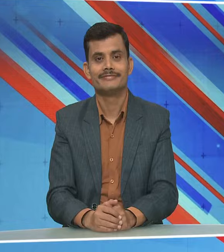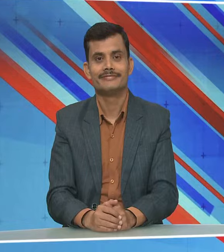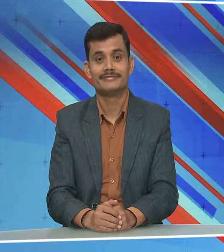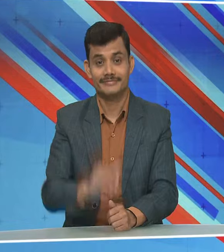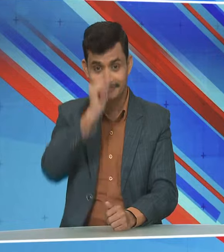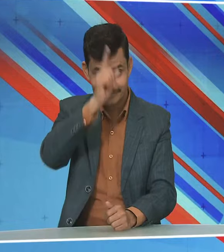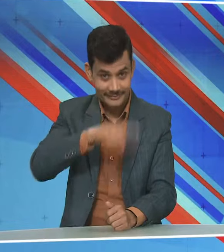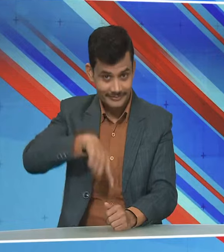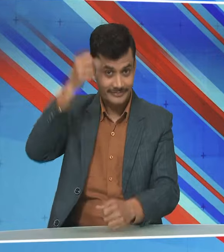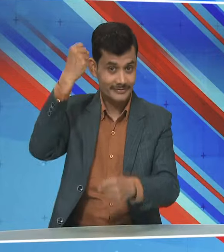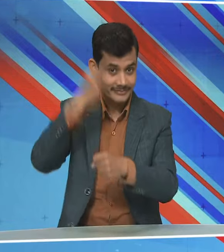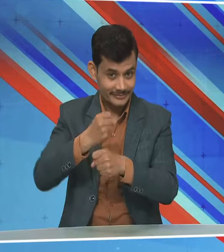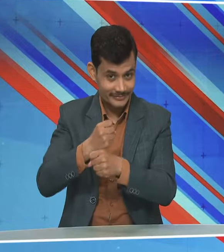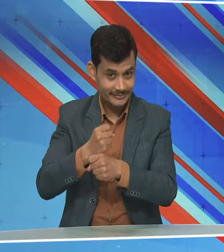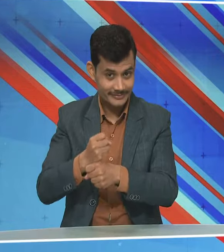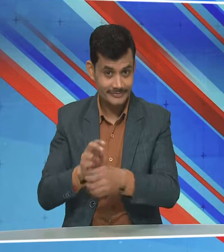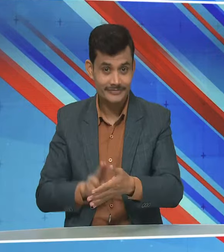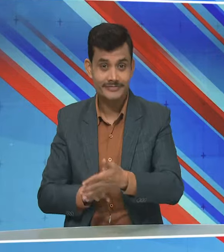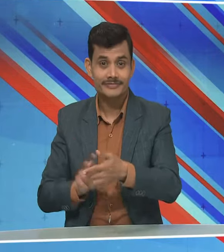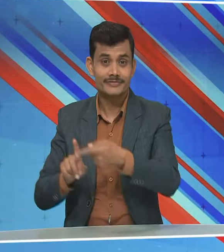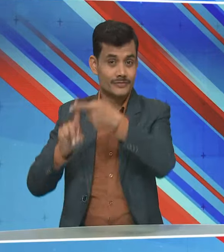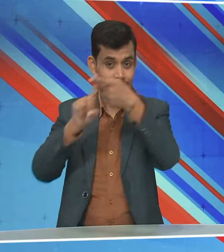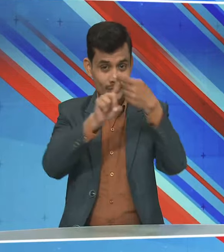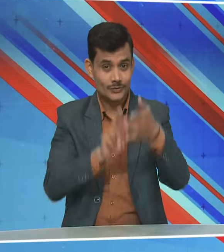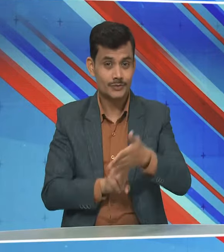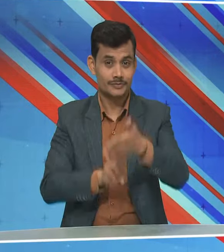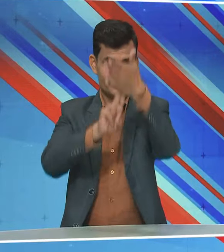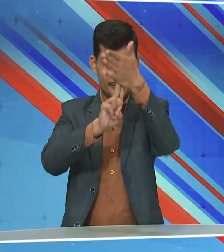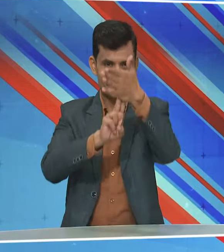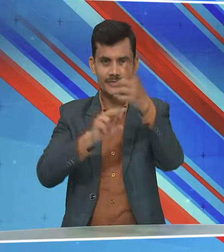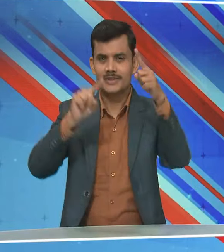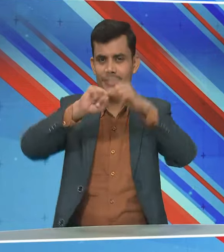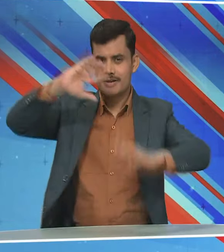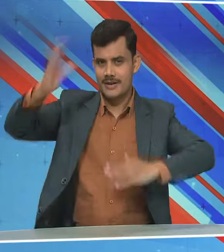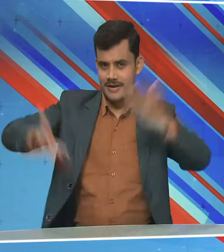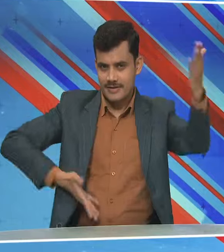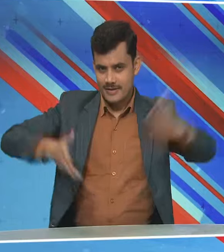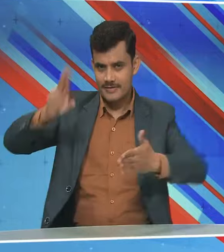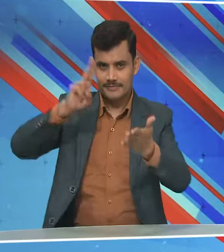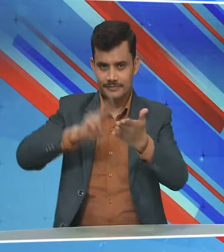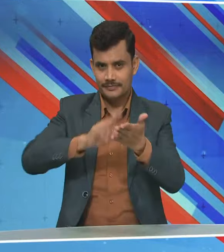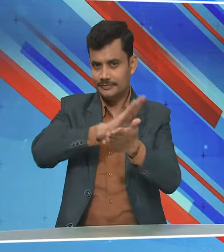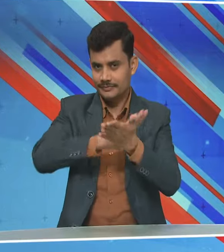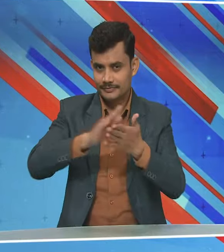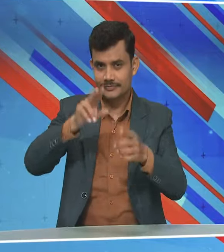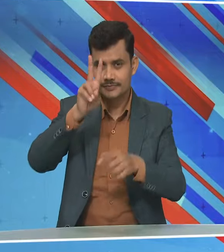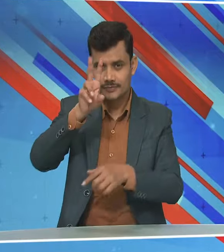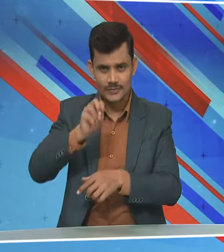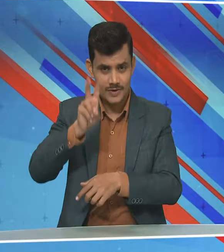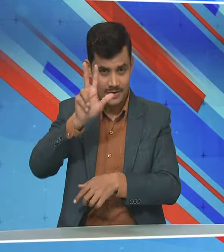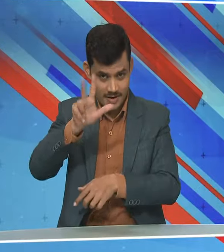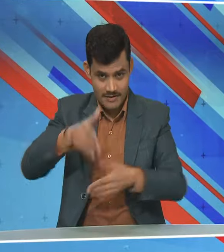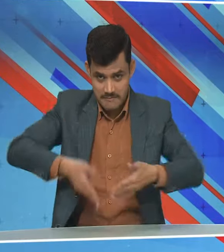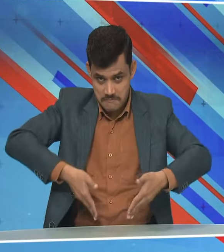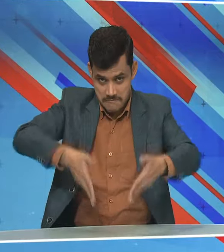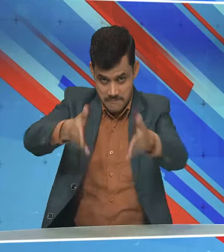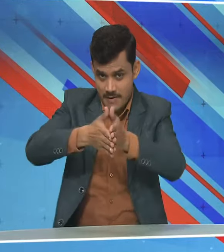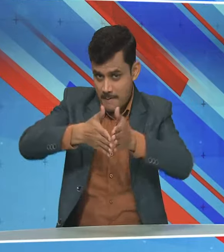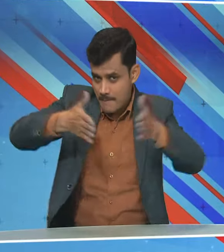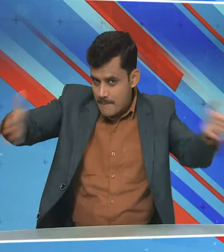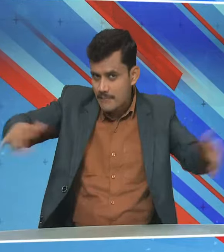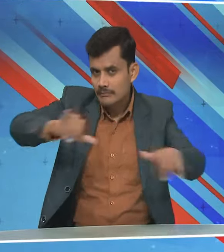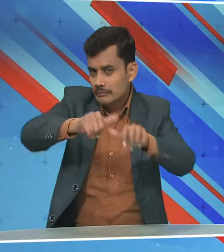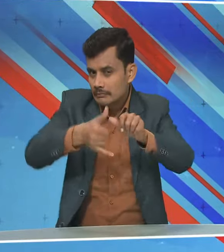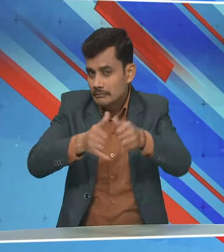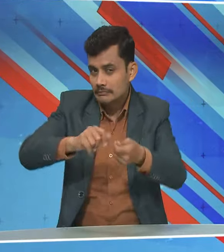केंद्र सरकार ने पूर्वोत्तर भारत के त्रिपुरा में एनेच 208 के चौनी करण और सुधार को मन्जूरी दी